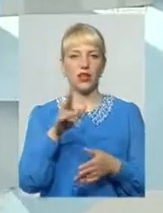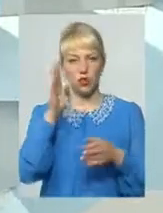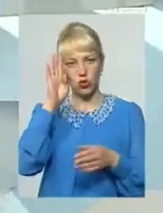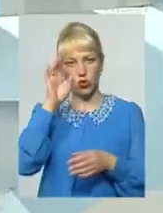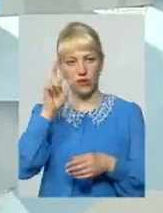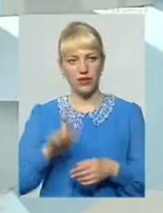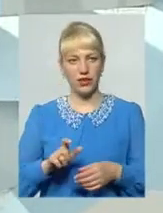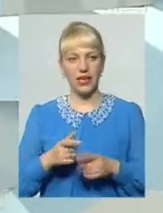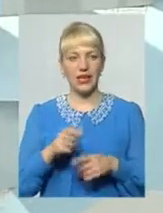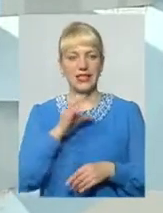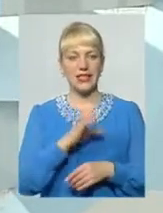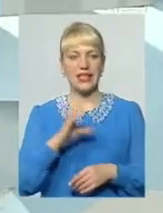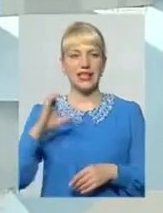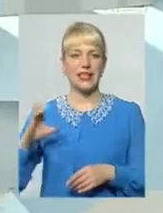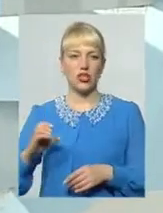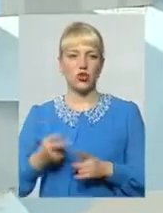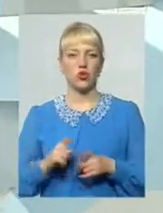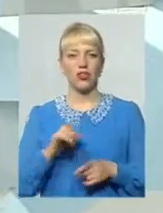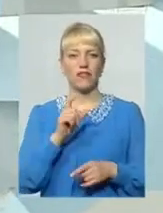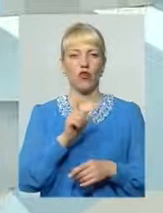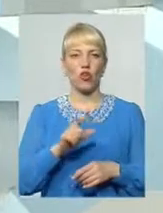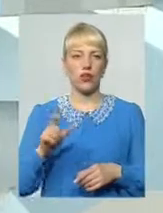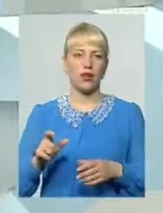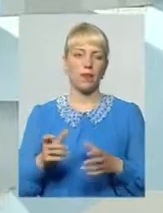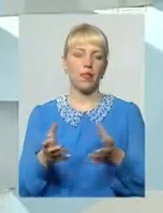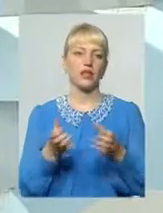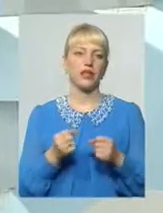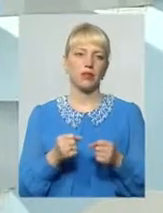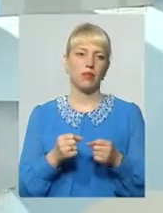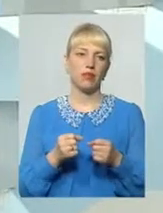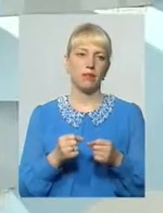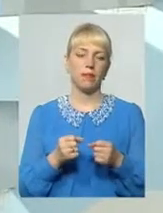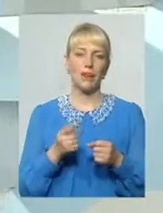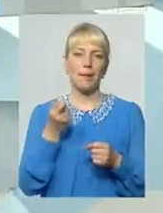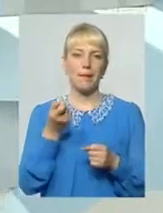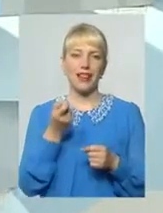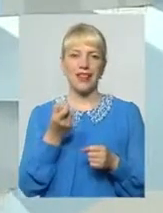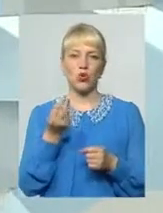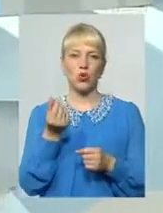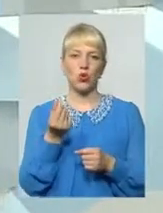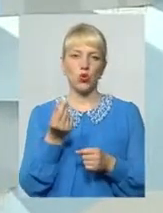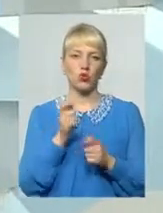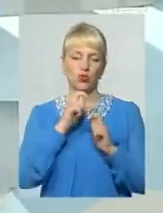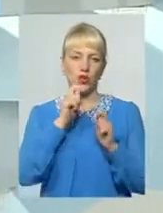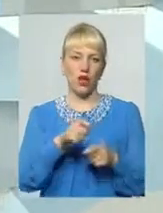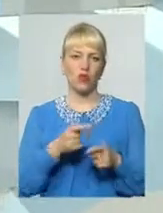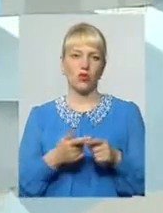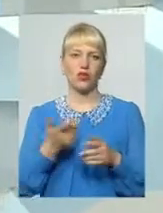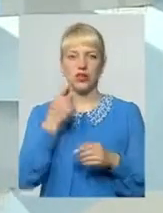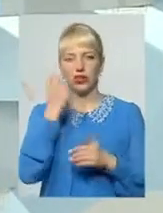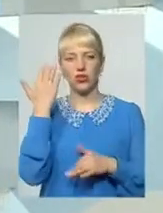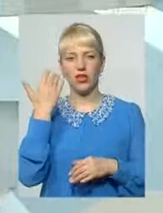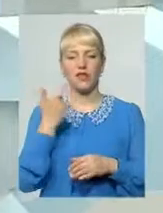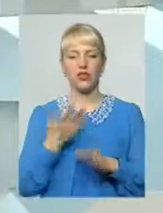Сергій Сайчук І вони отримали маленьку грошову винагороду Ми нещодавно їм тільки